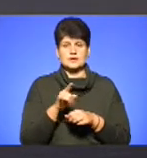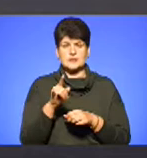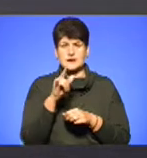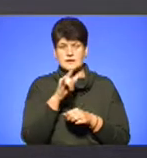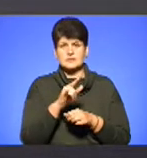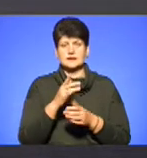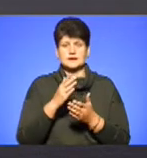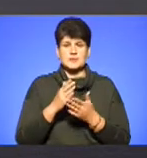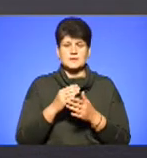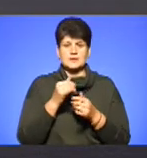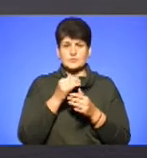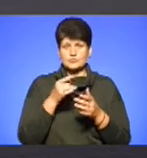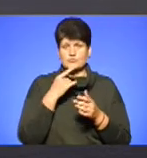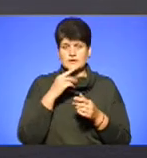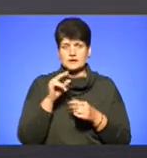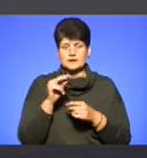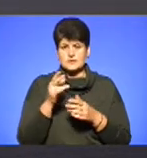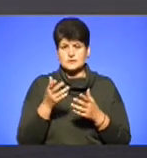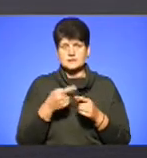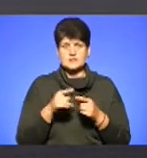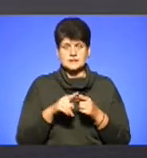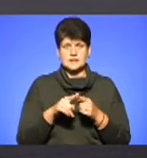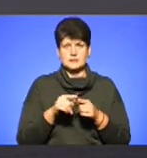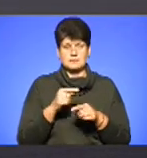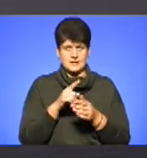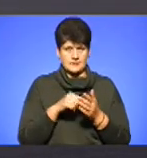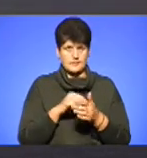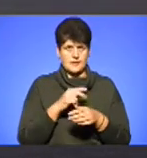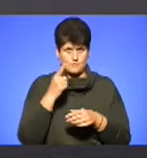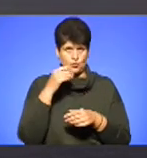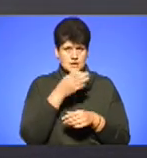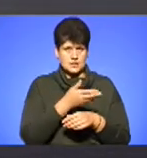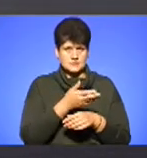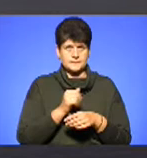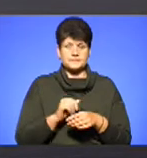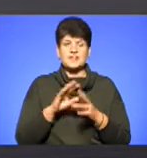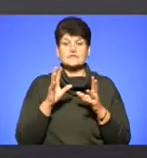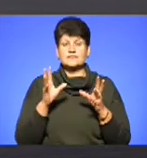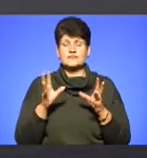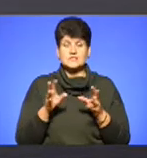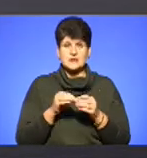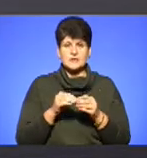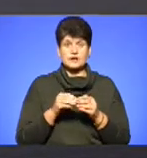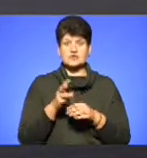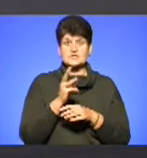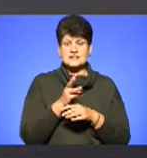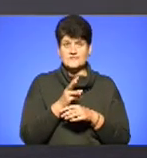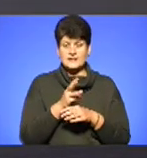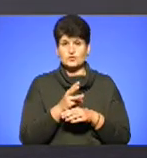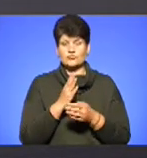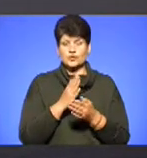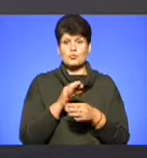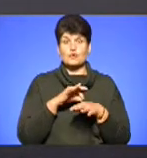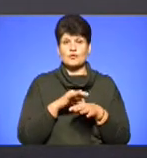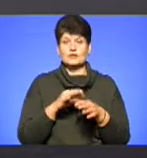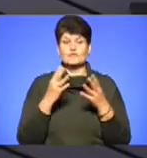можемо говорити про дату. Так? Чи це вже питання також до поліції? Ну, взагалі, якщо з відео, і воно проводилось